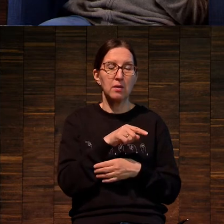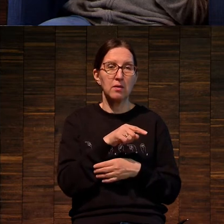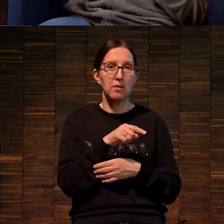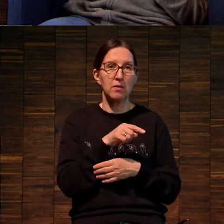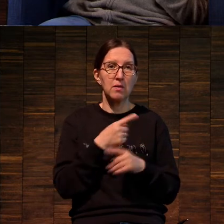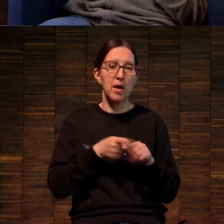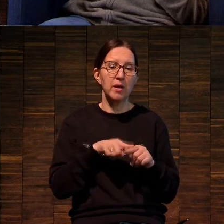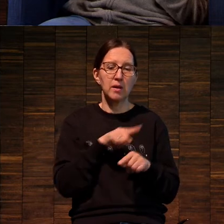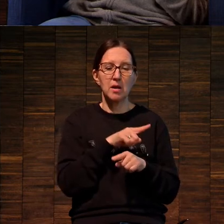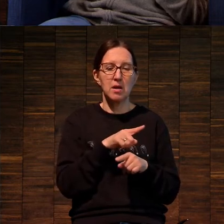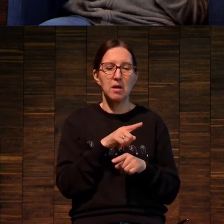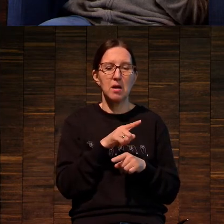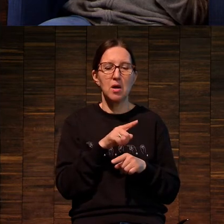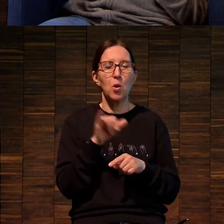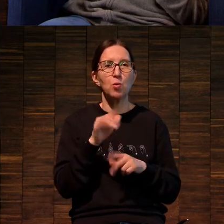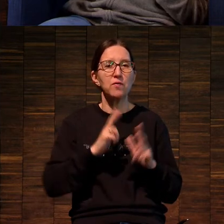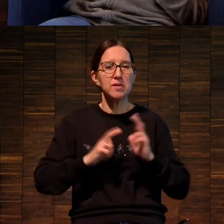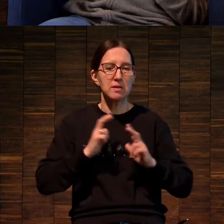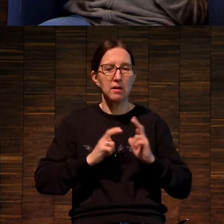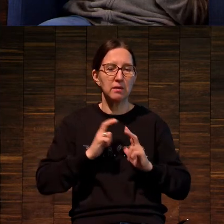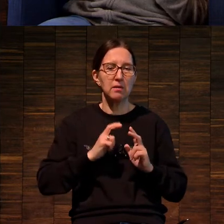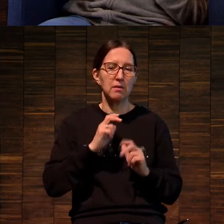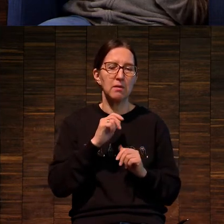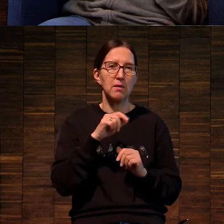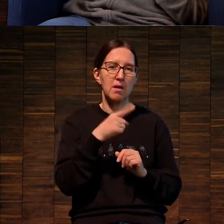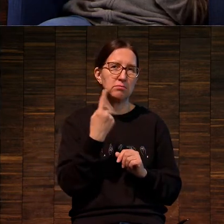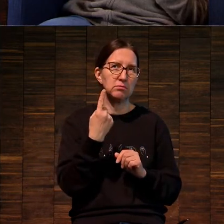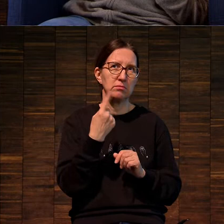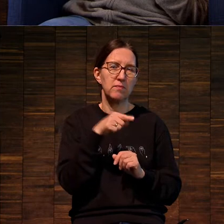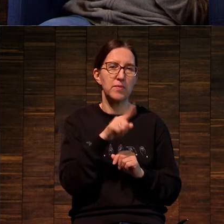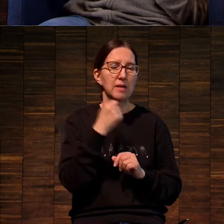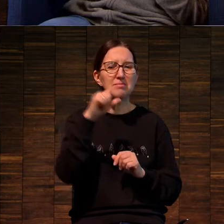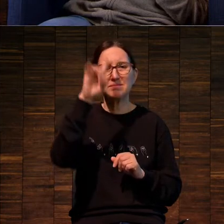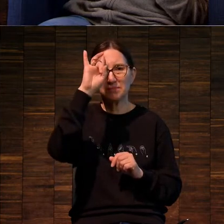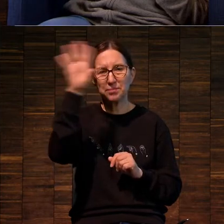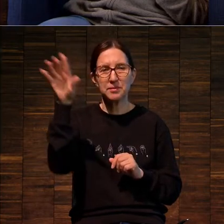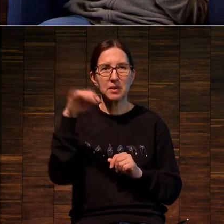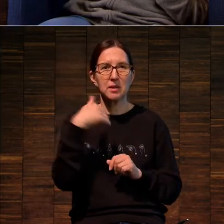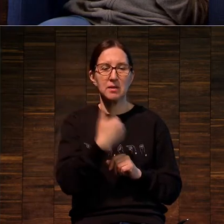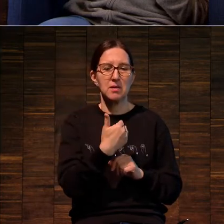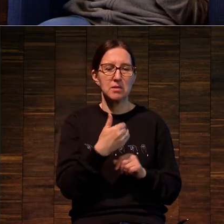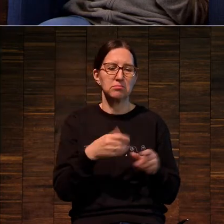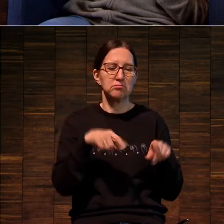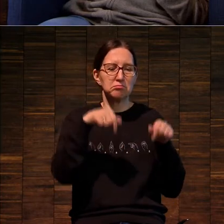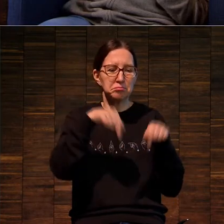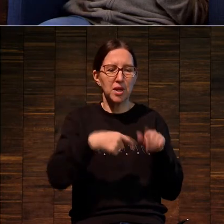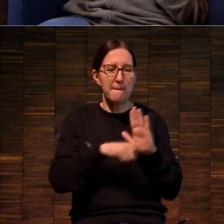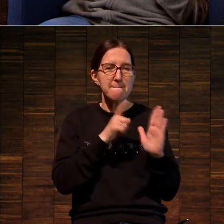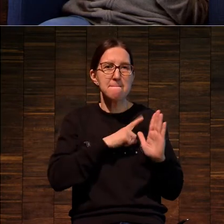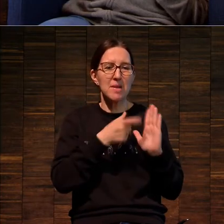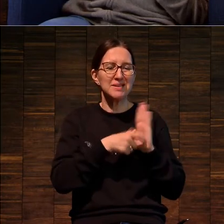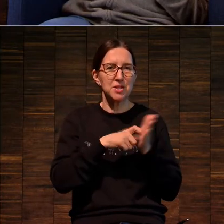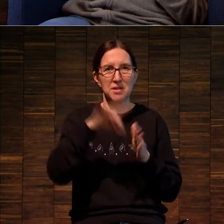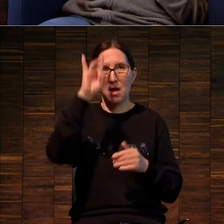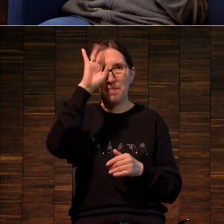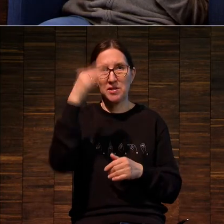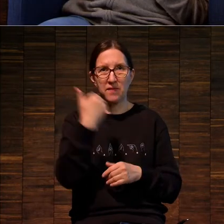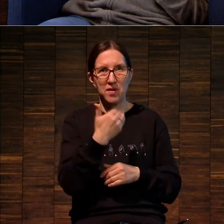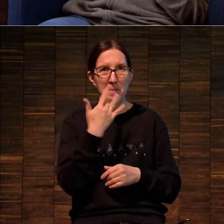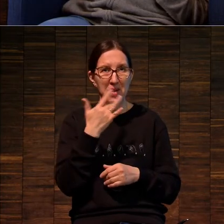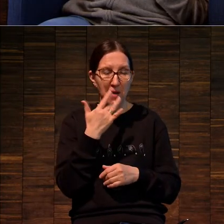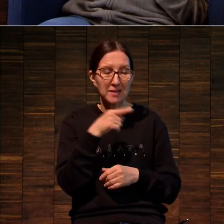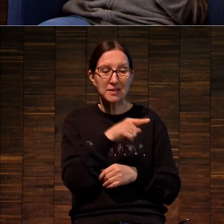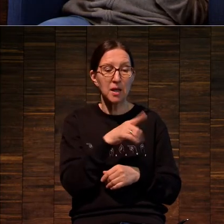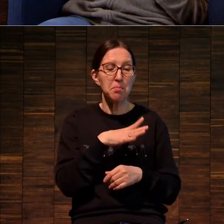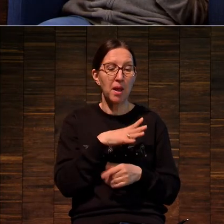Universal Limited Art Editions. Это одна из самых прославленных американских студий. И вот в какой-то момент, видимо,